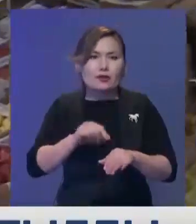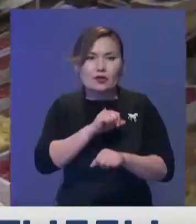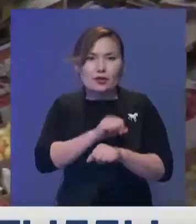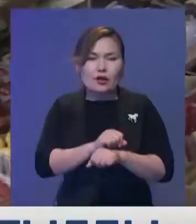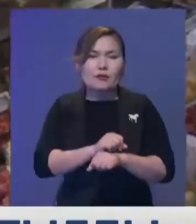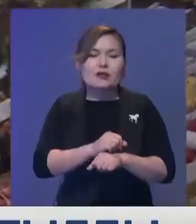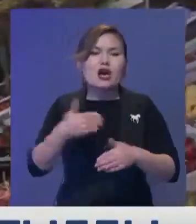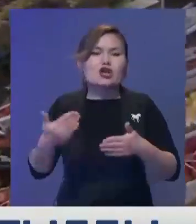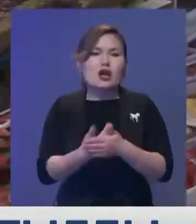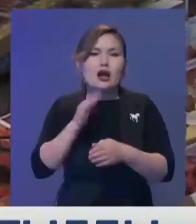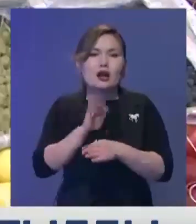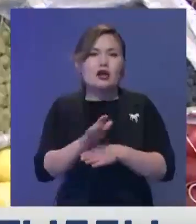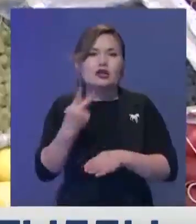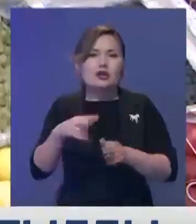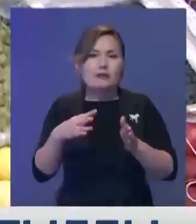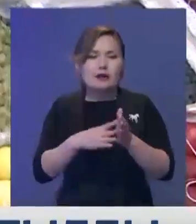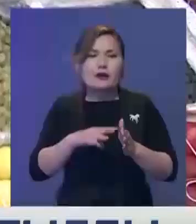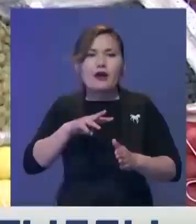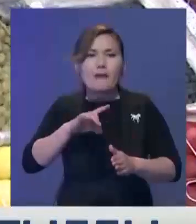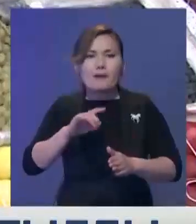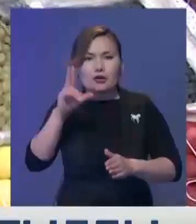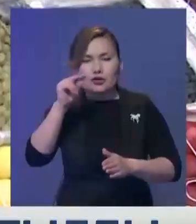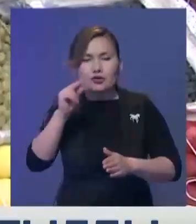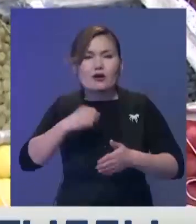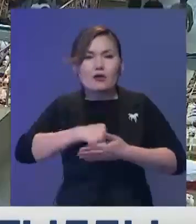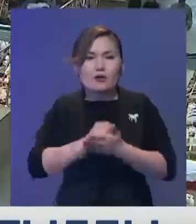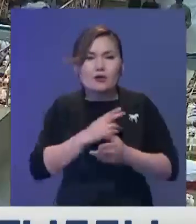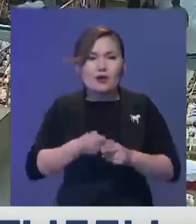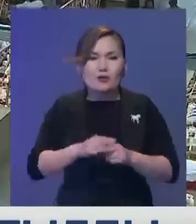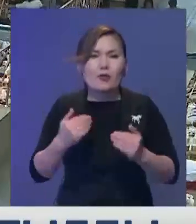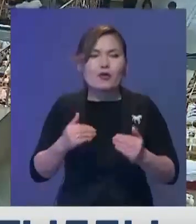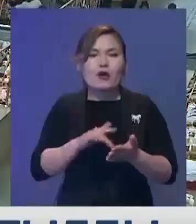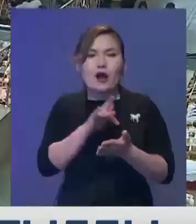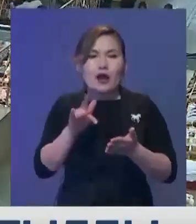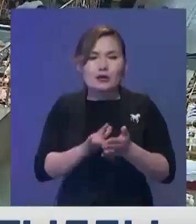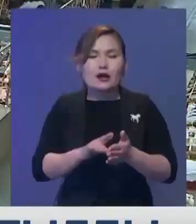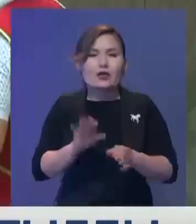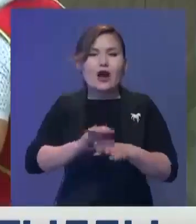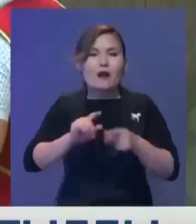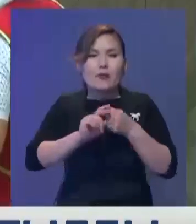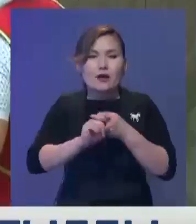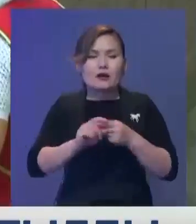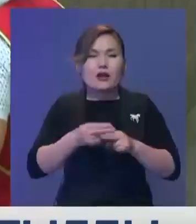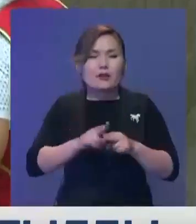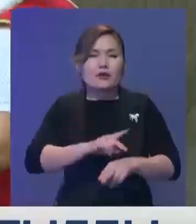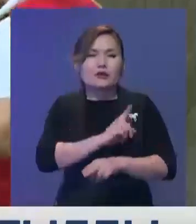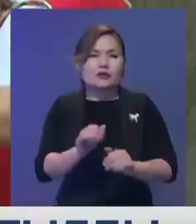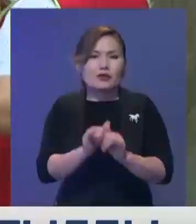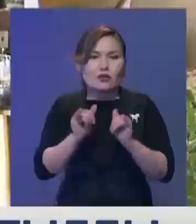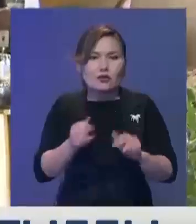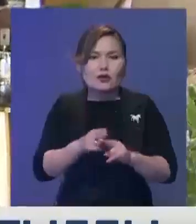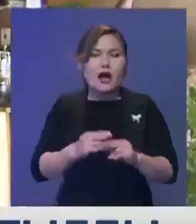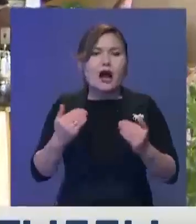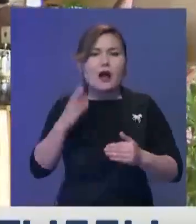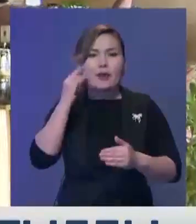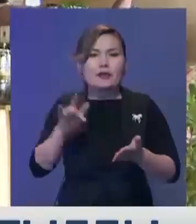Жаңағылы 29-ші науырыззам басап күшіне емеді. Бүгінгі таңда қалада қауіпті вирус жұқтырудың жоғары денгей сақталып ұтыр.